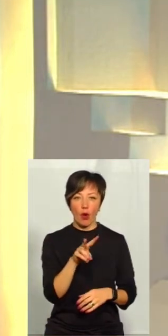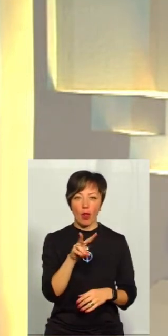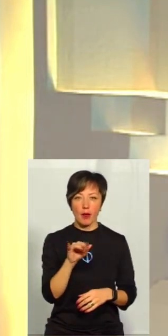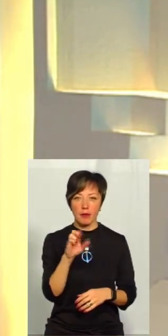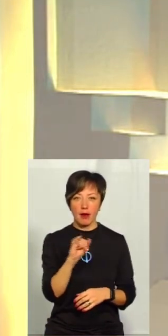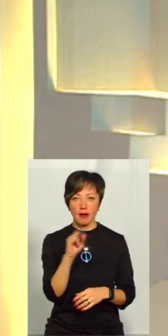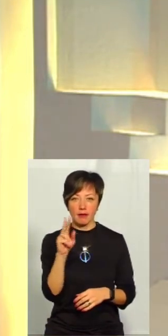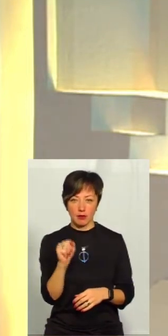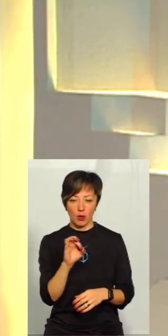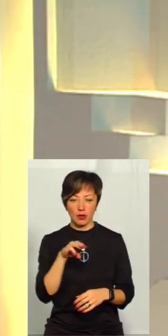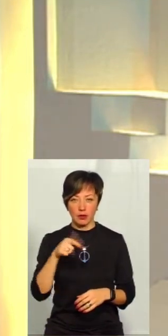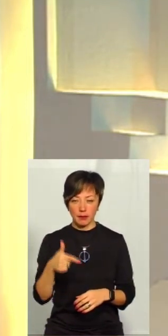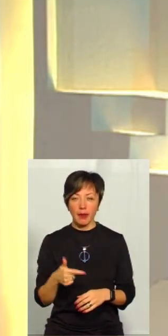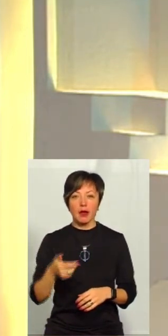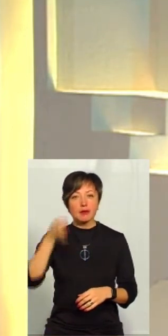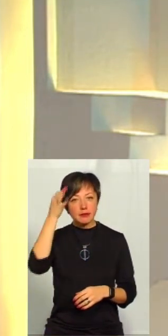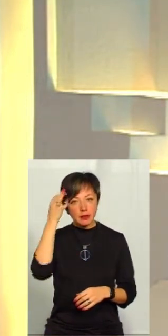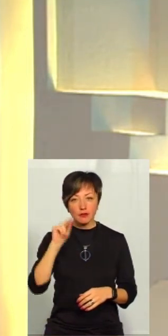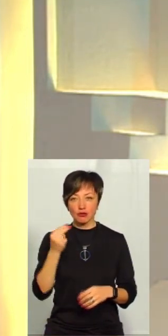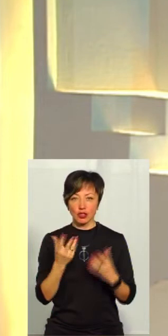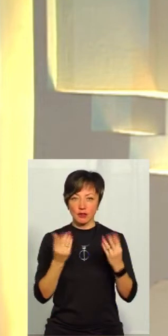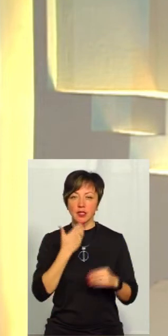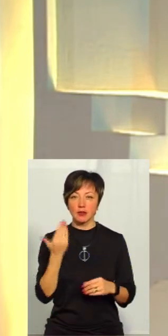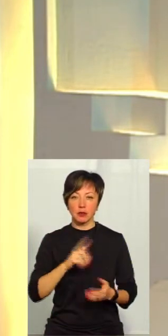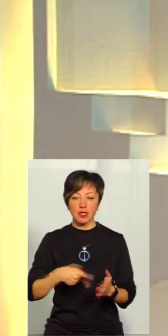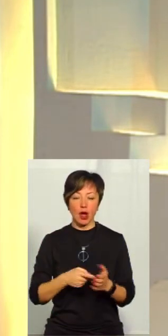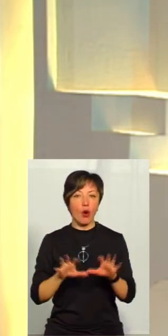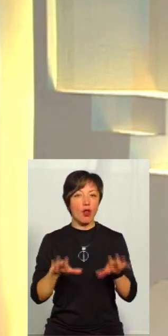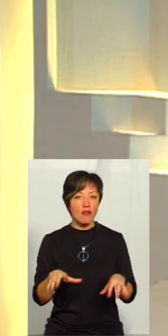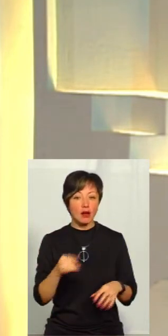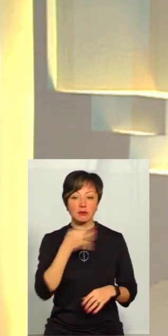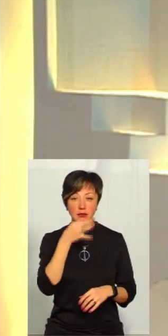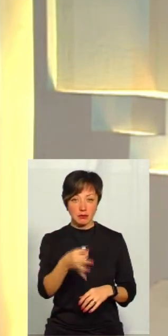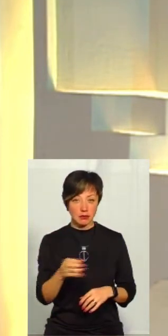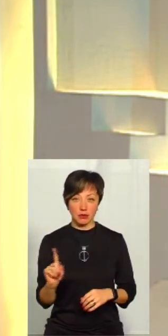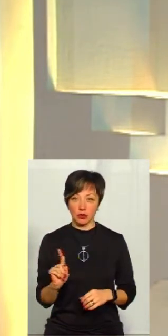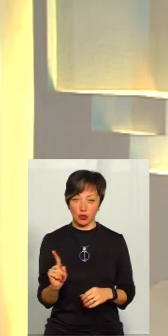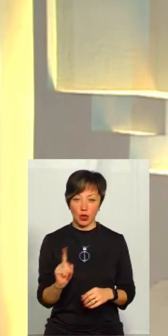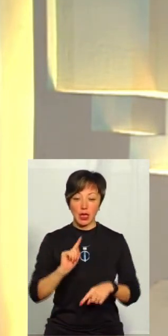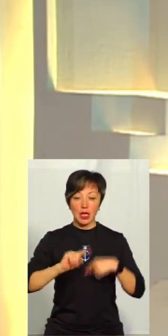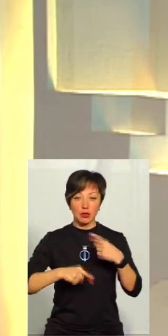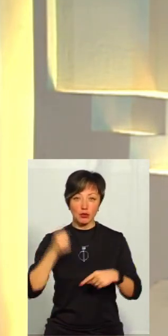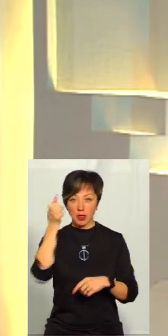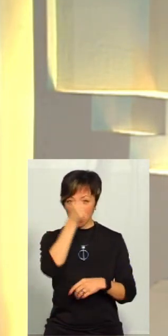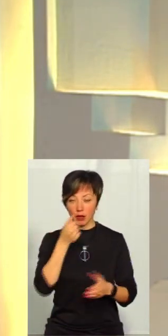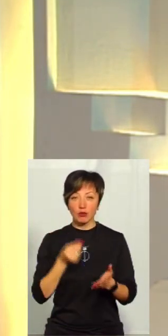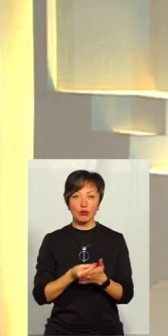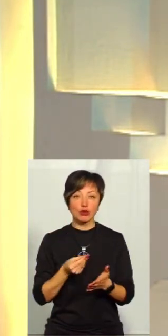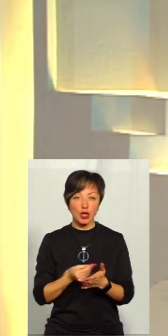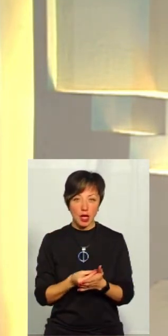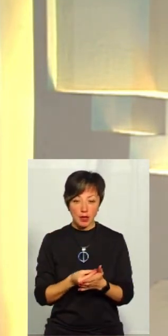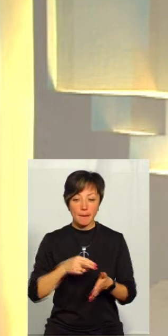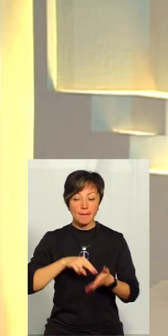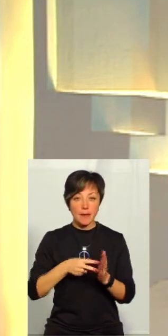ТГ, але ми до цього повернемося. Пригадалися одразу в четвер у нас звітував Хмельницький міський голова, і він зауважив, що на наступний рік у бюджеті